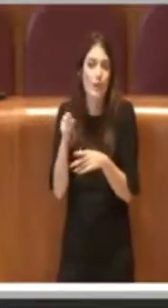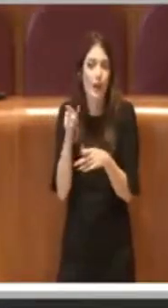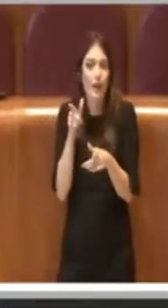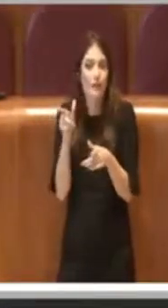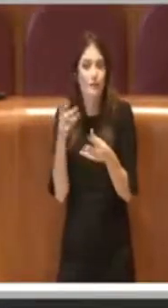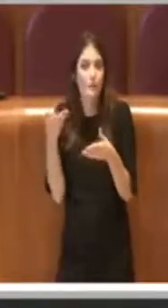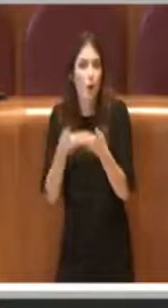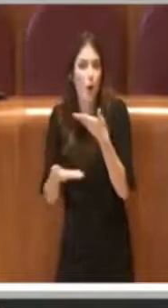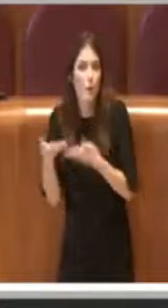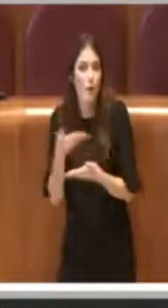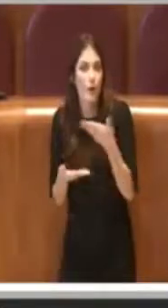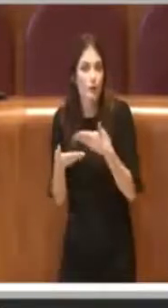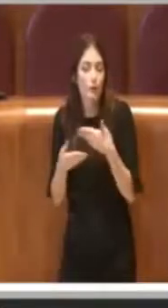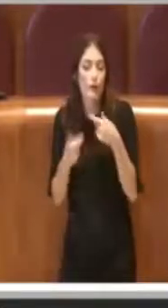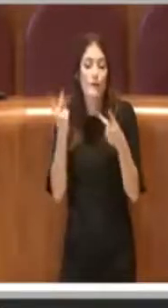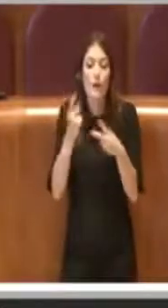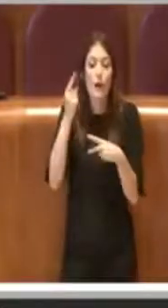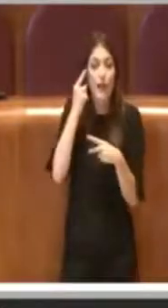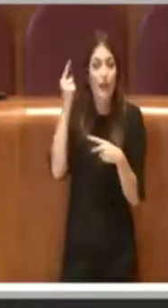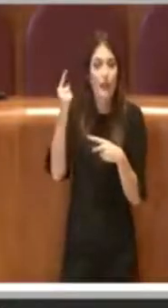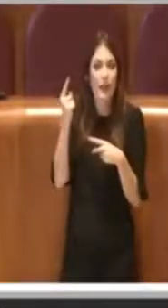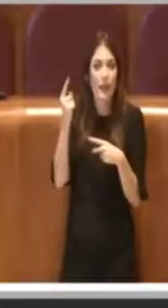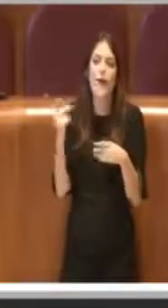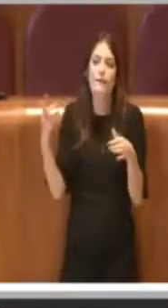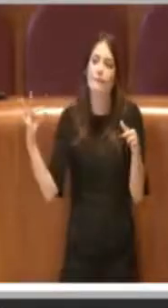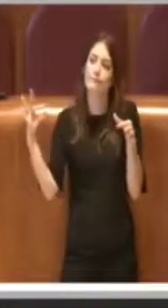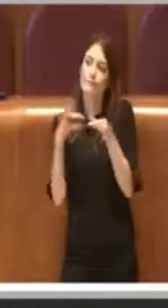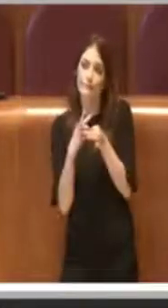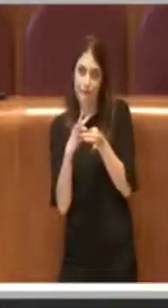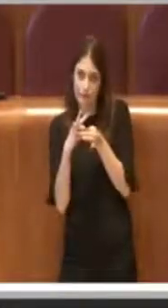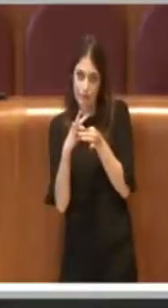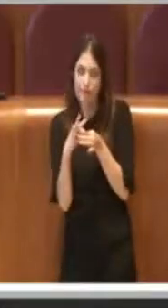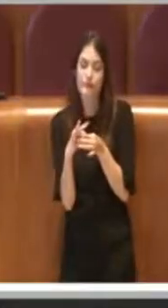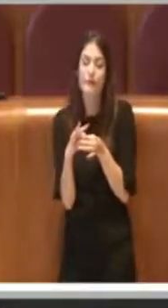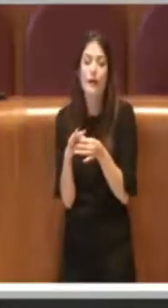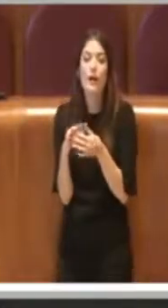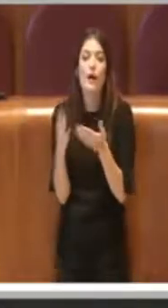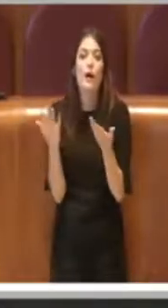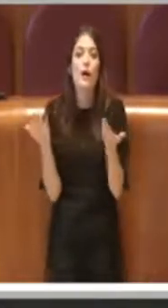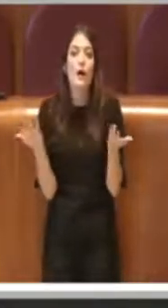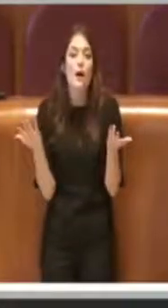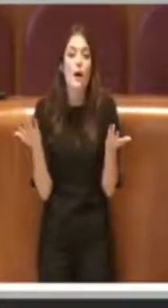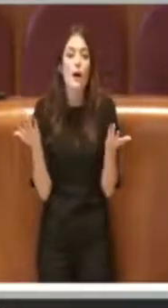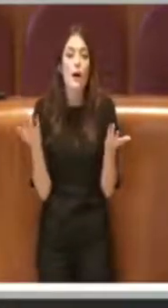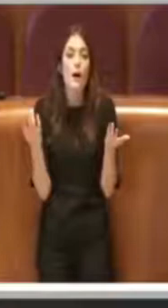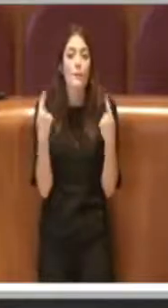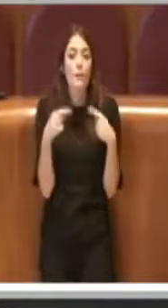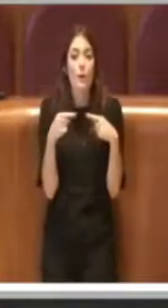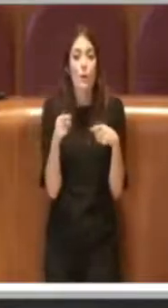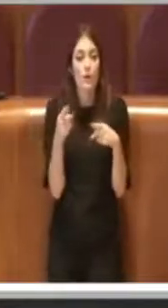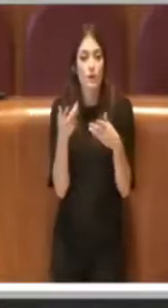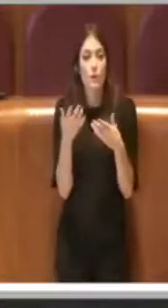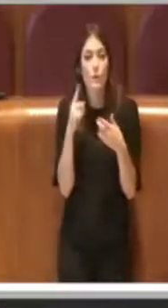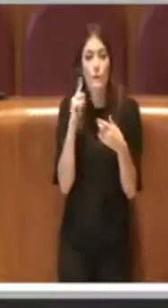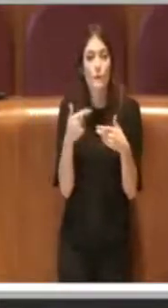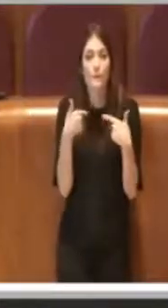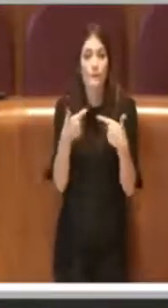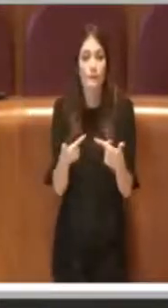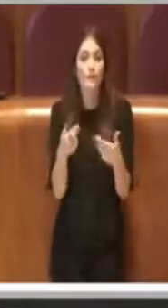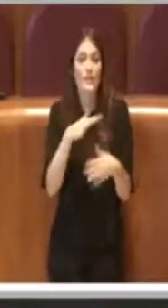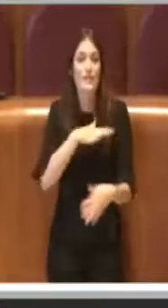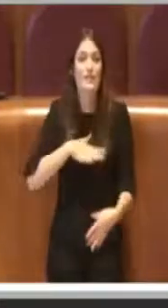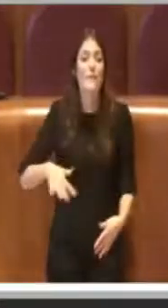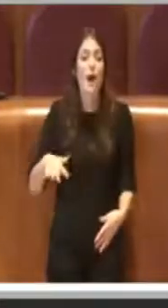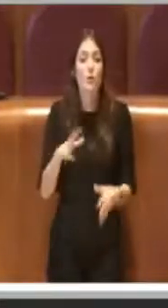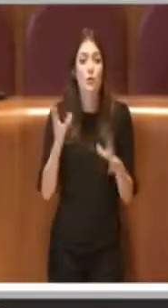Effettivamente poi l'idea è nata anche in seno all'osservatorio, quindi era importante dare spazio a questo organo che